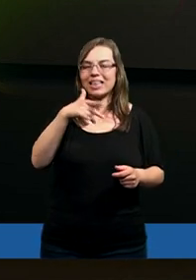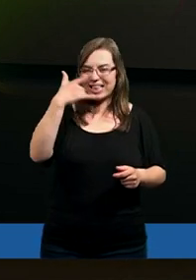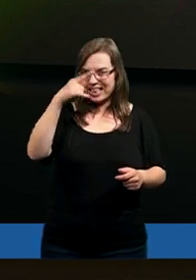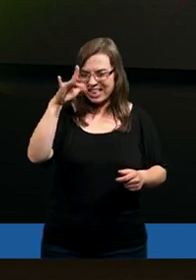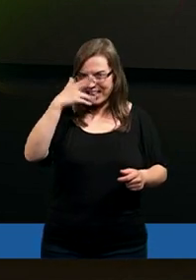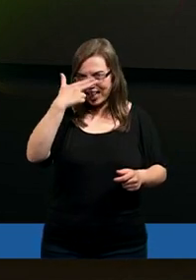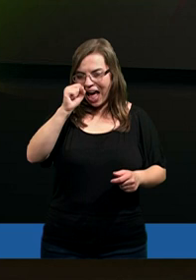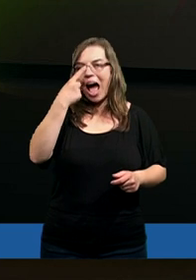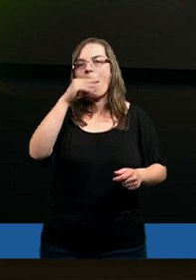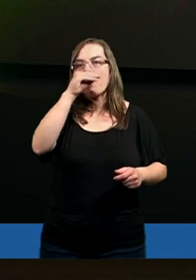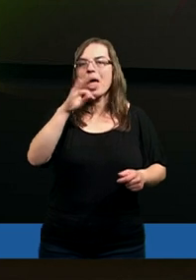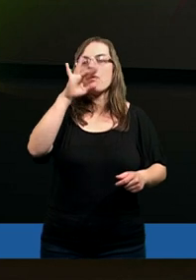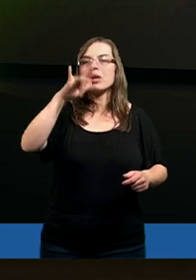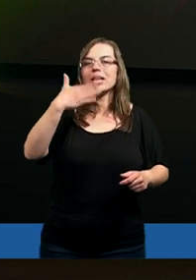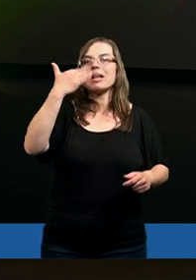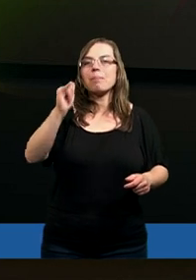pustymi.